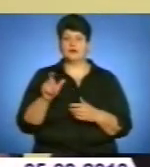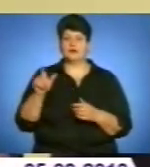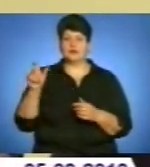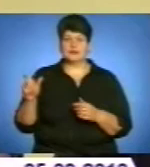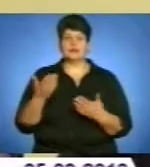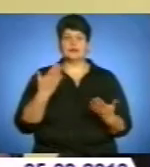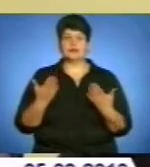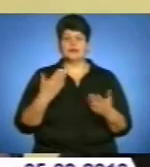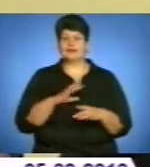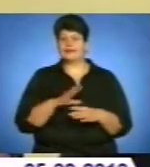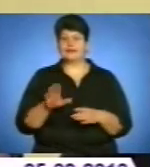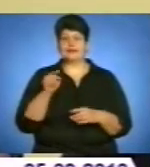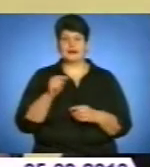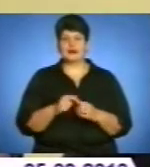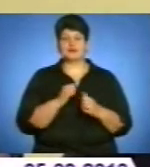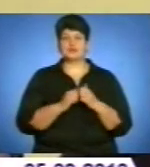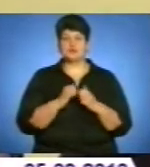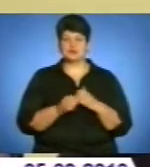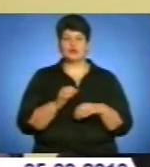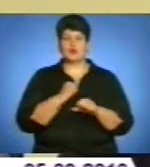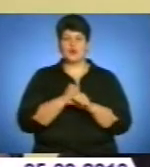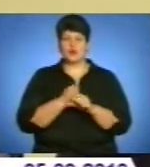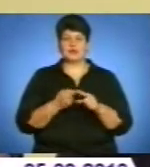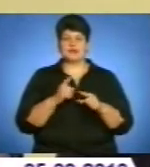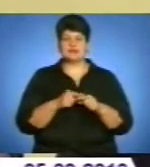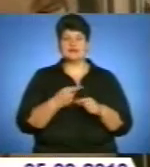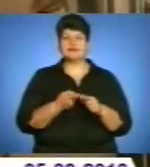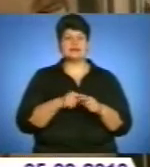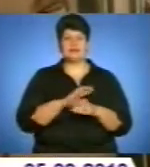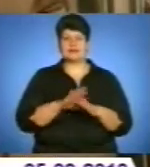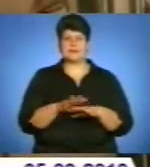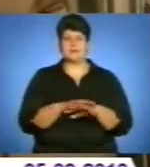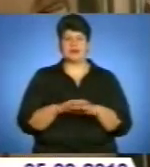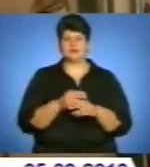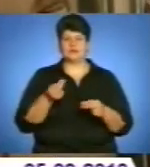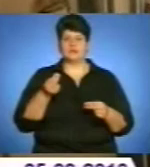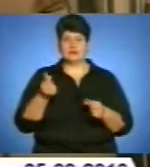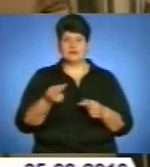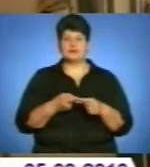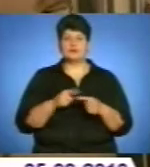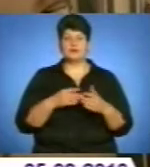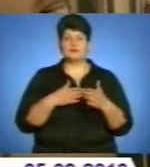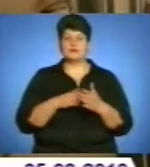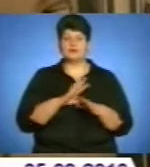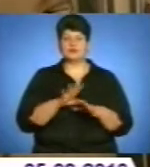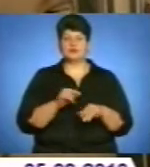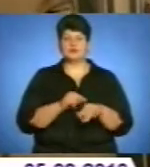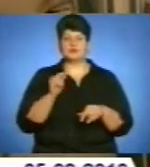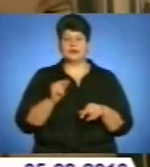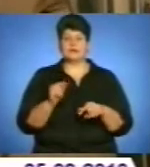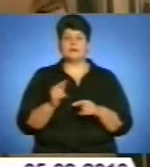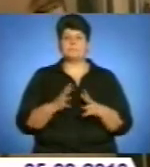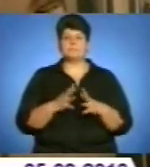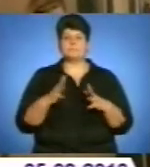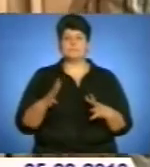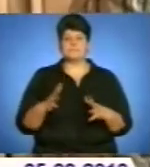які не так часто проводять. Це не є масові платежі. Втім, такі обмеження не зачіпатимуть інтересів переважної більшості